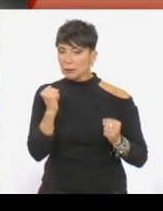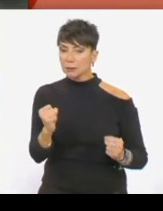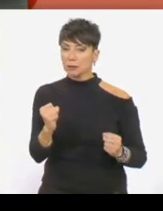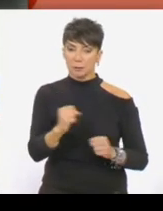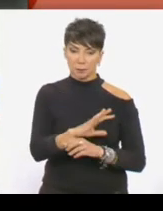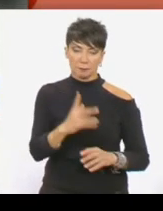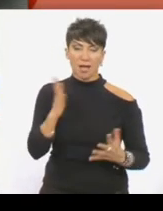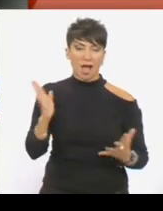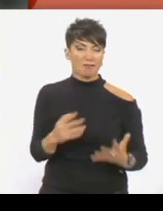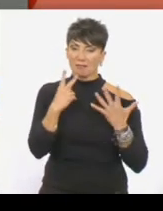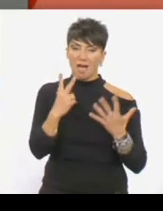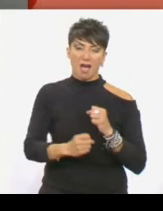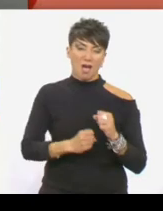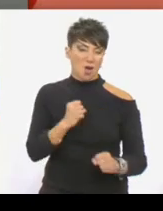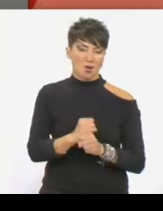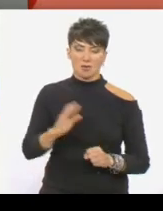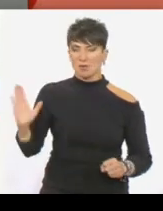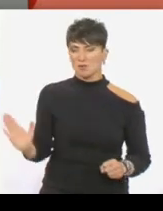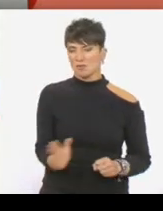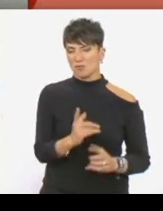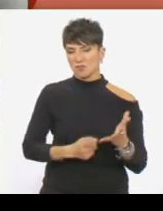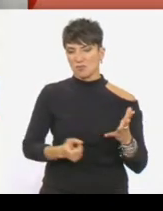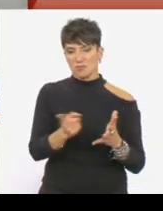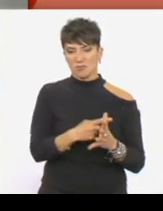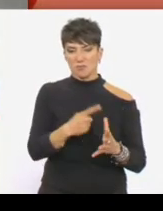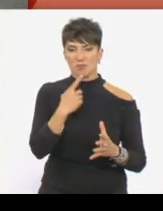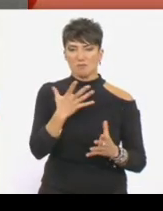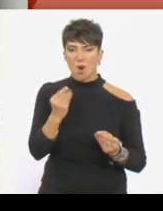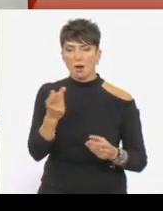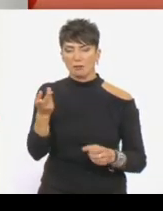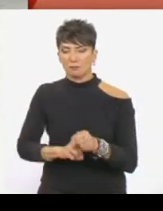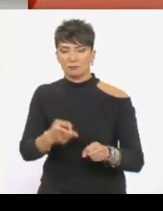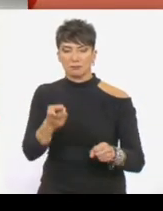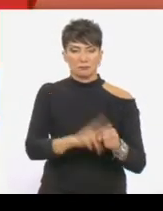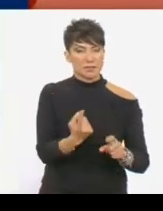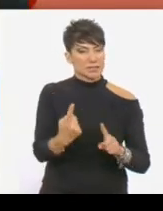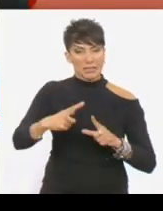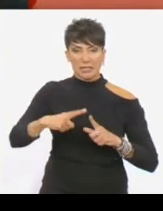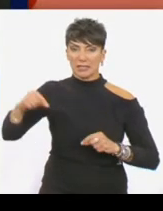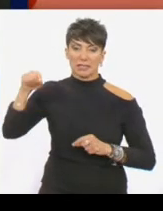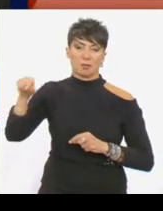Η επταετία όμως έχει αφήσει πίσω της εκτός από τον εθνικό διχασμό και την τραγωδία της Κύπρου.